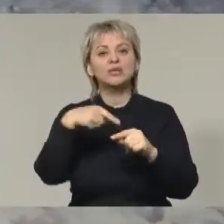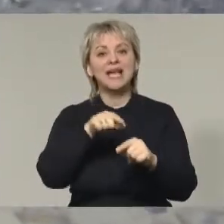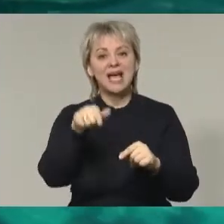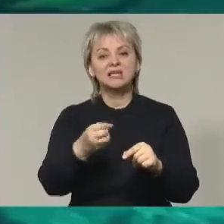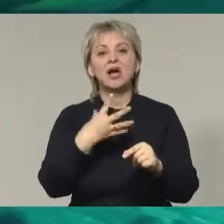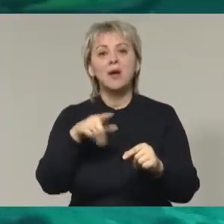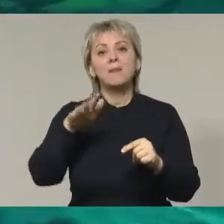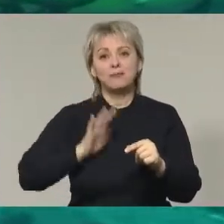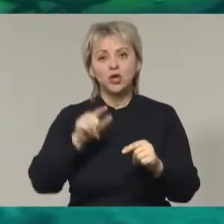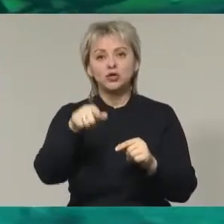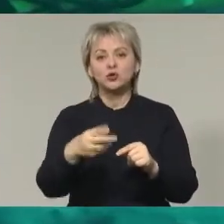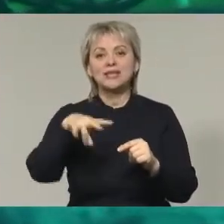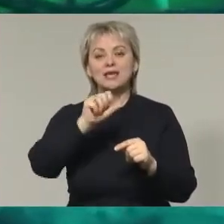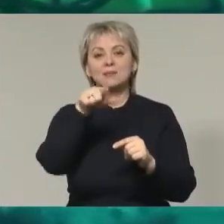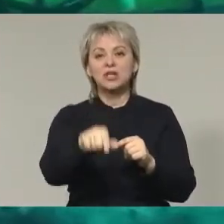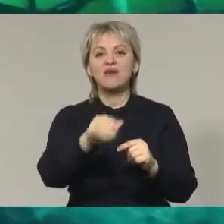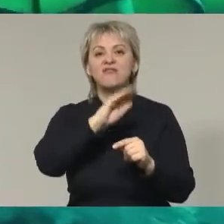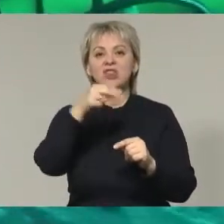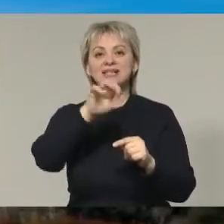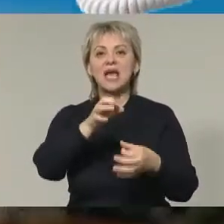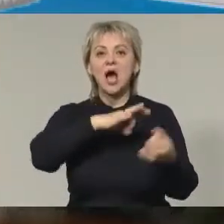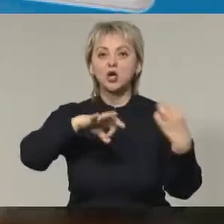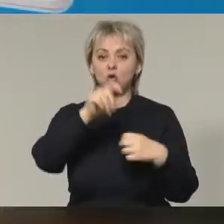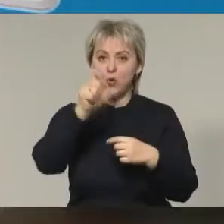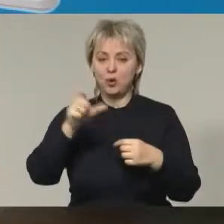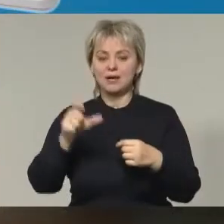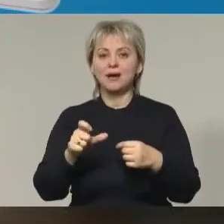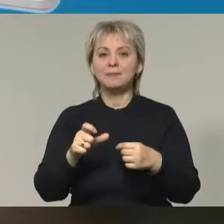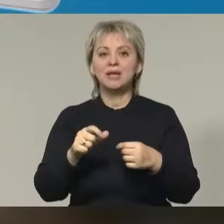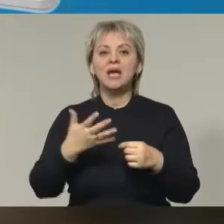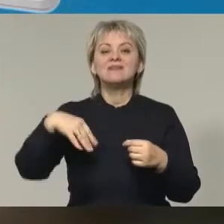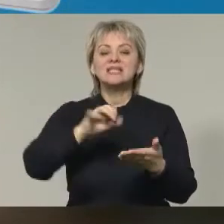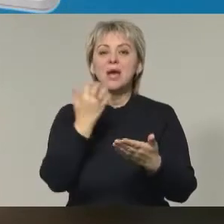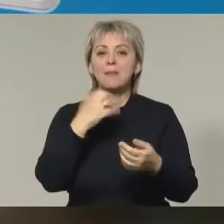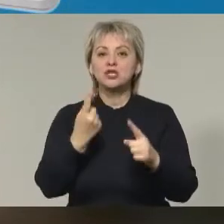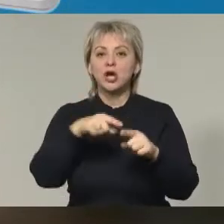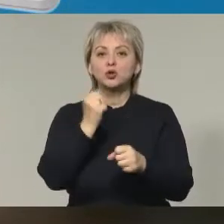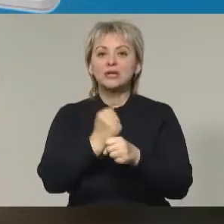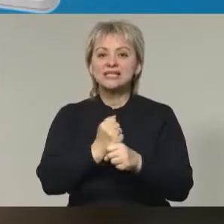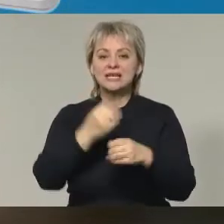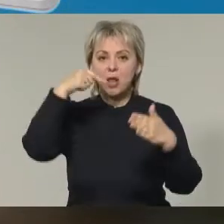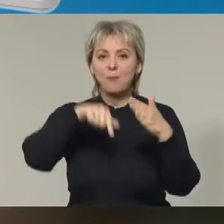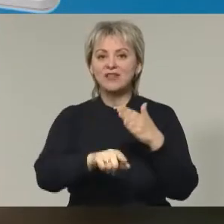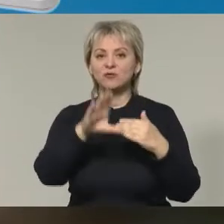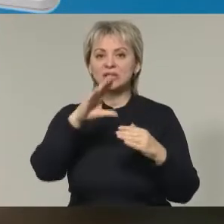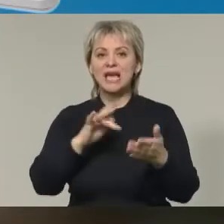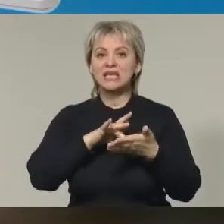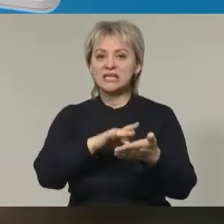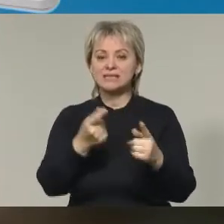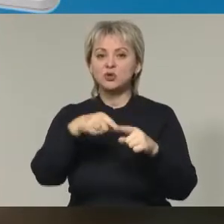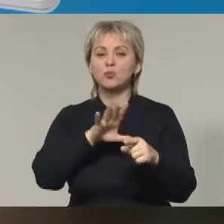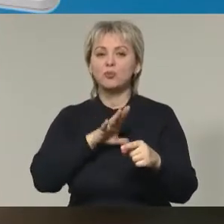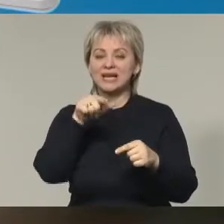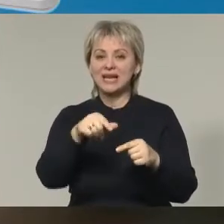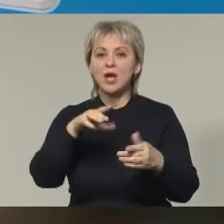обнадеживает водолазов Нептуна и феодосийских археологов. Все материалы, которые сделала подводная экспедиция, были переданы